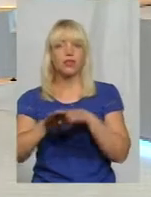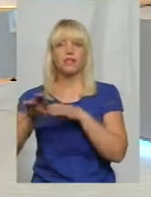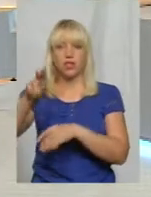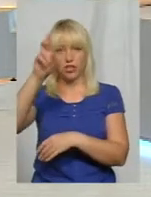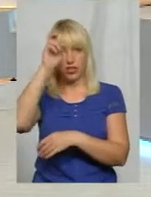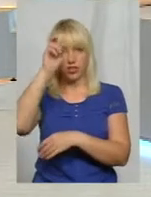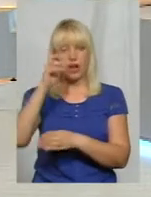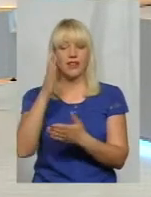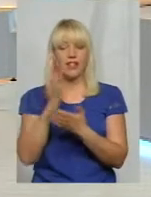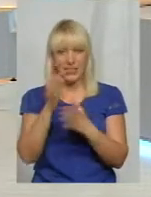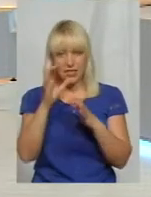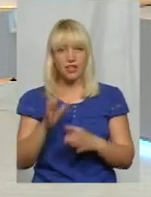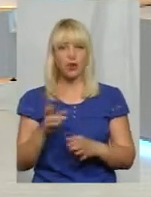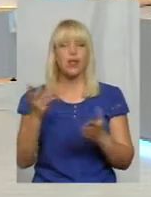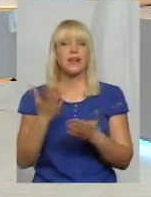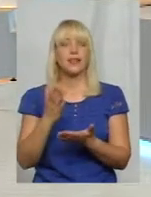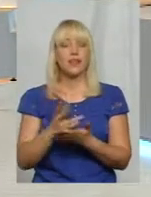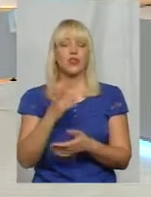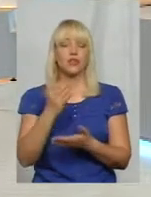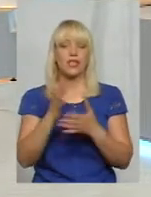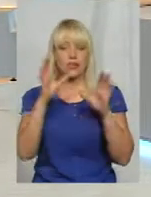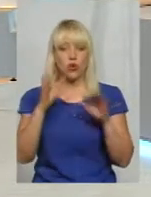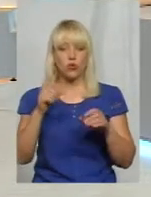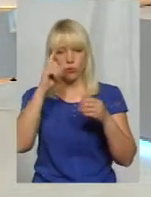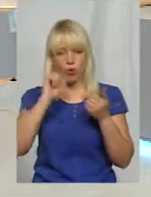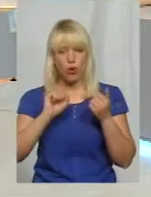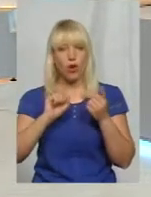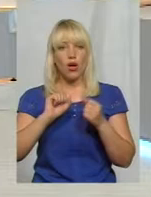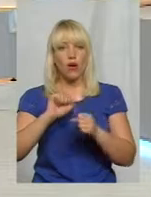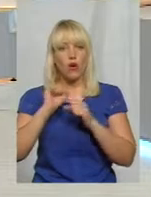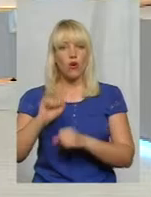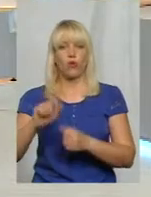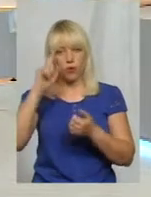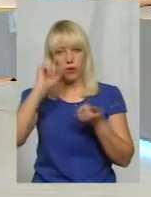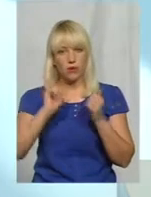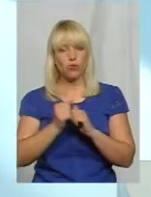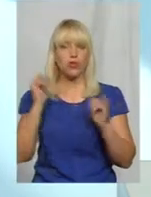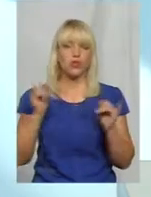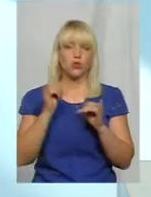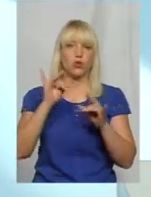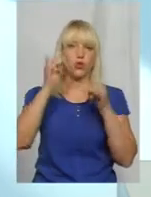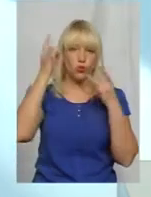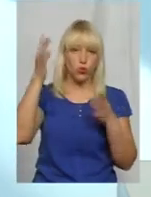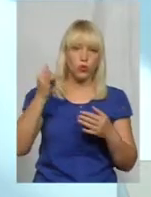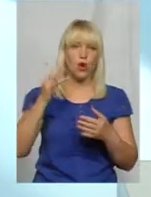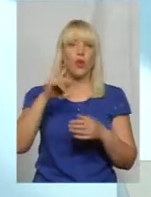який не є, але у нас є закон про охорону пам'яток історії та культури, про охорону